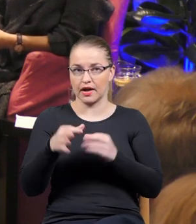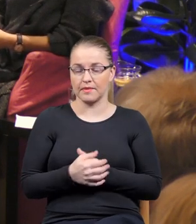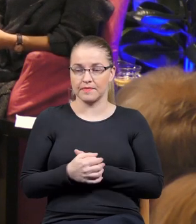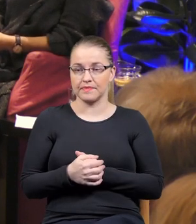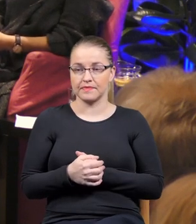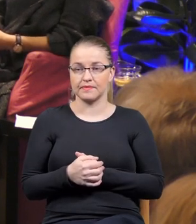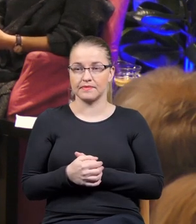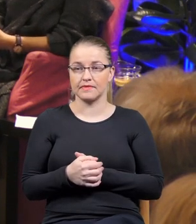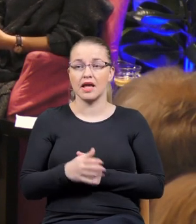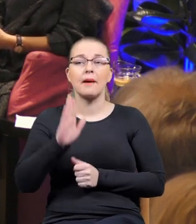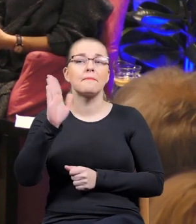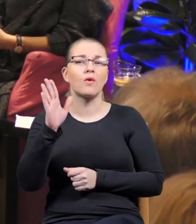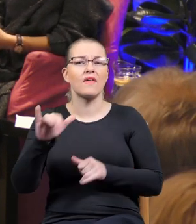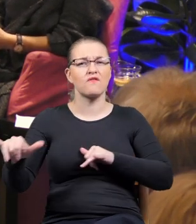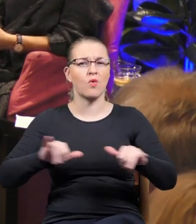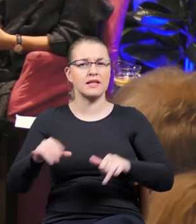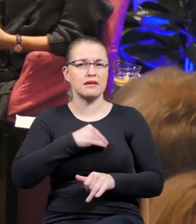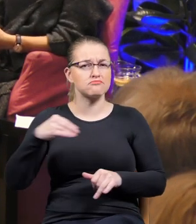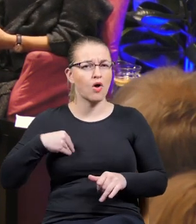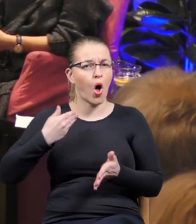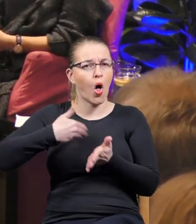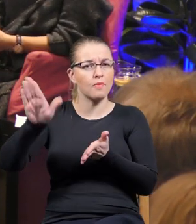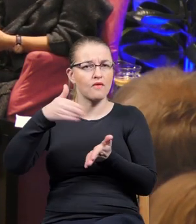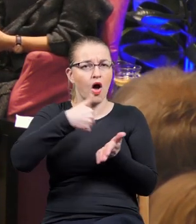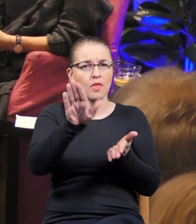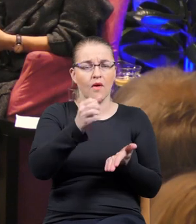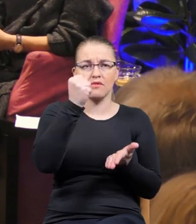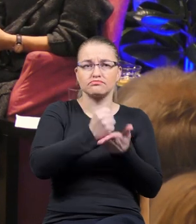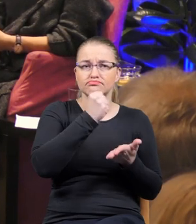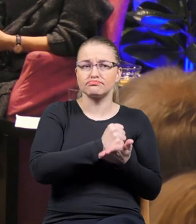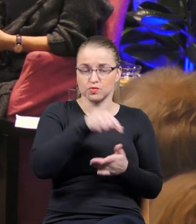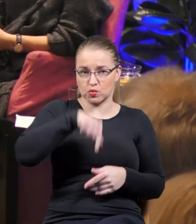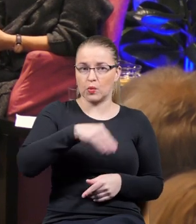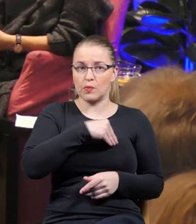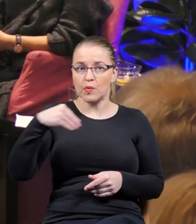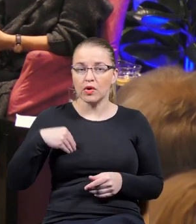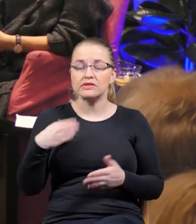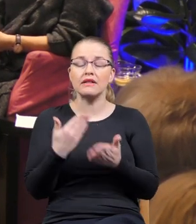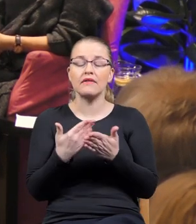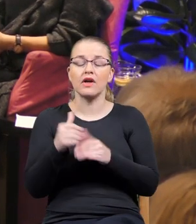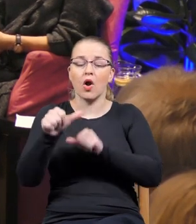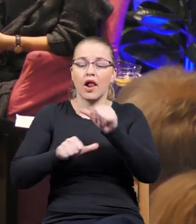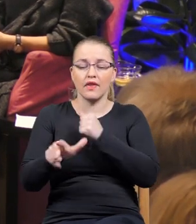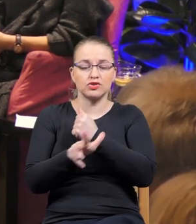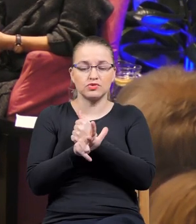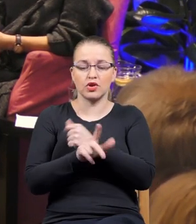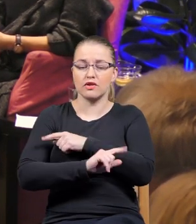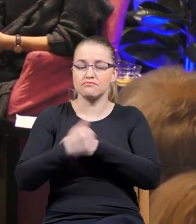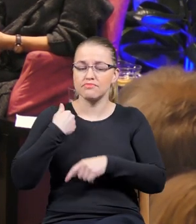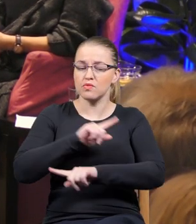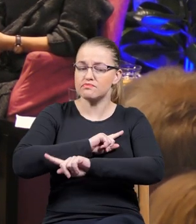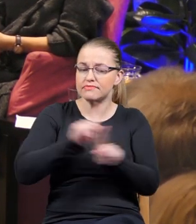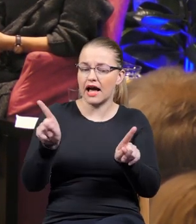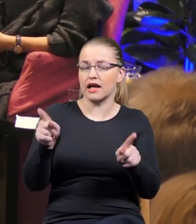Później władze polskie odmawiały Martinowi Polakowi wizy do Polski. W związku z tym w latach 80. właściwie nie miał prawa